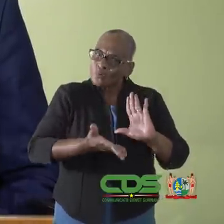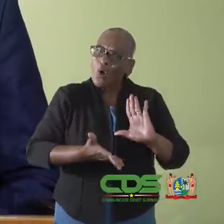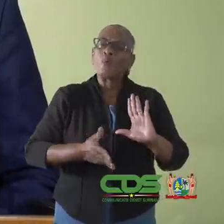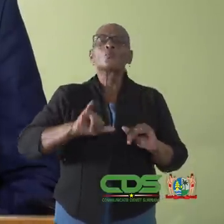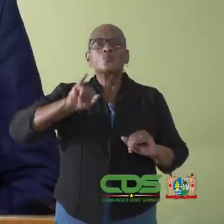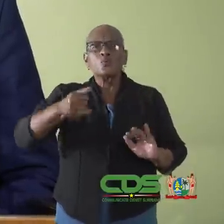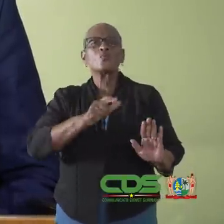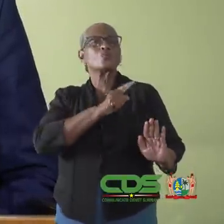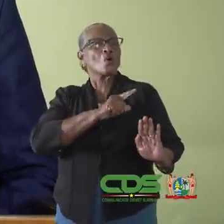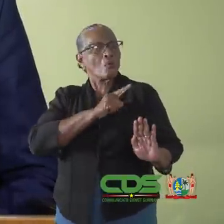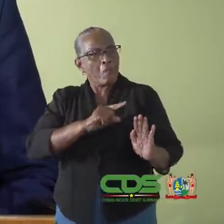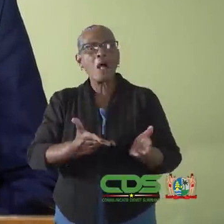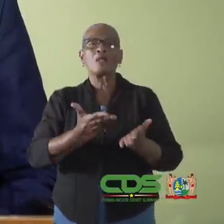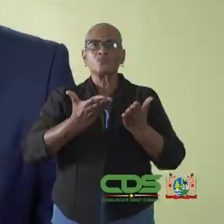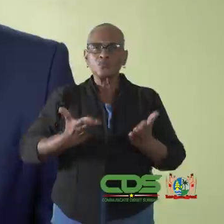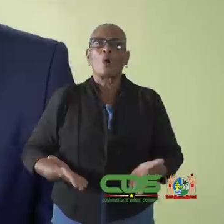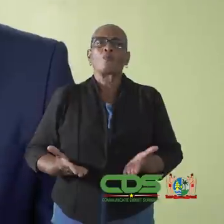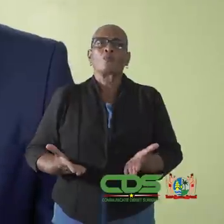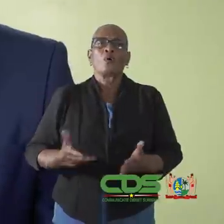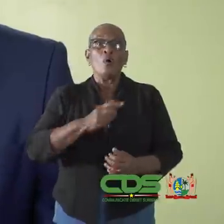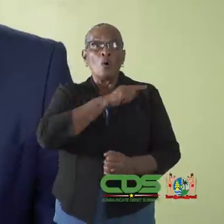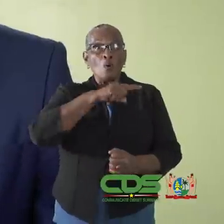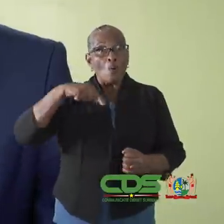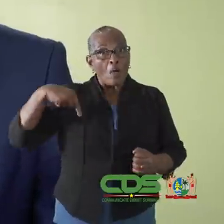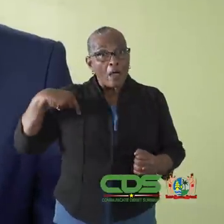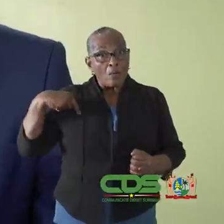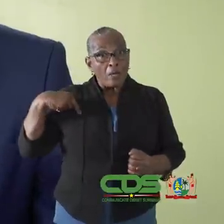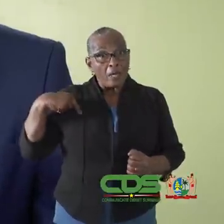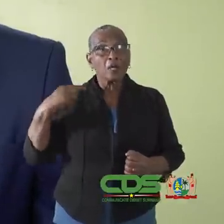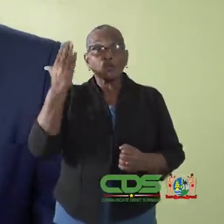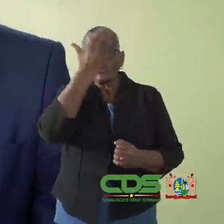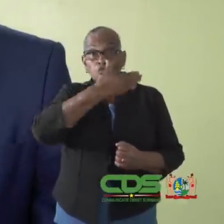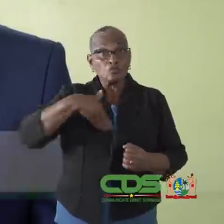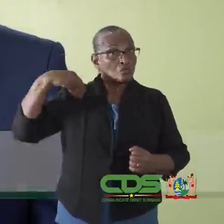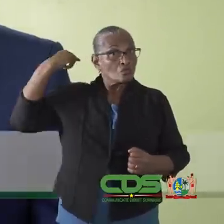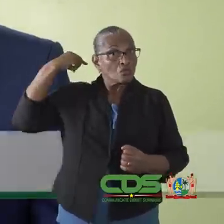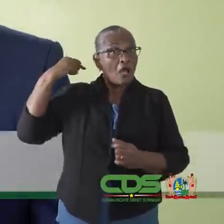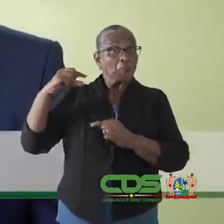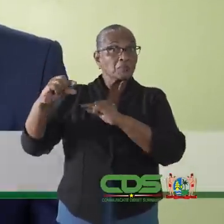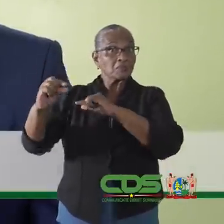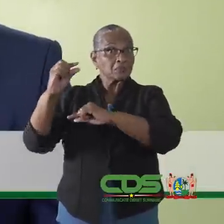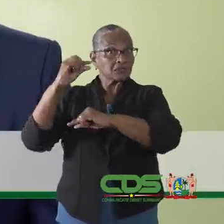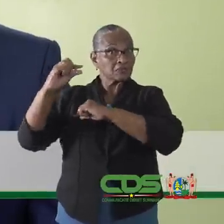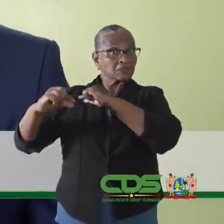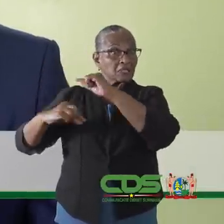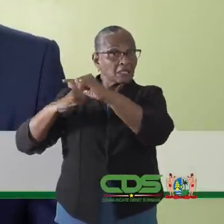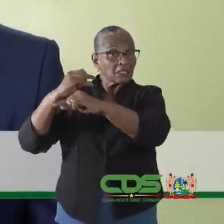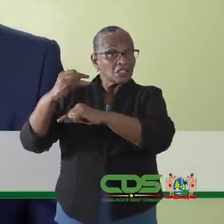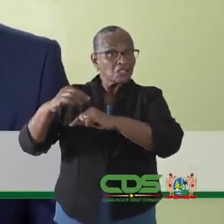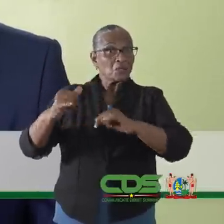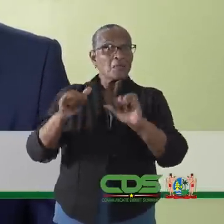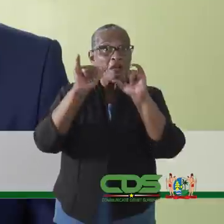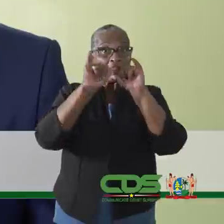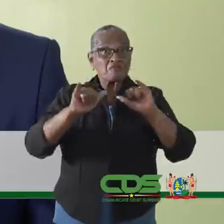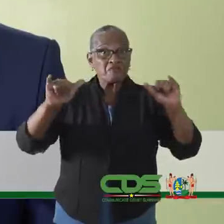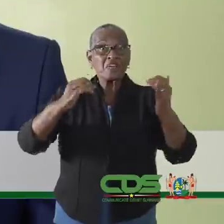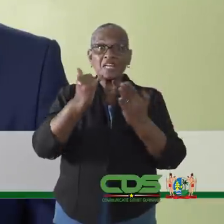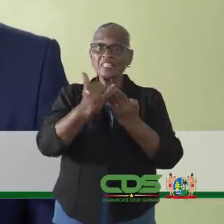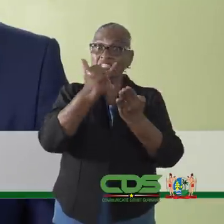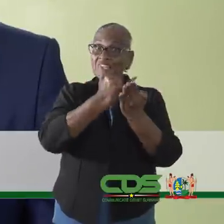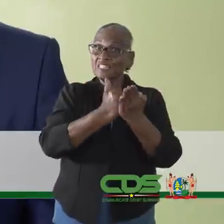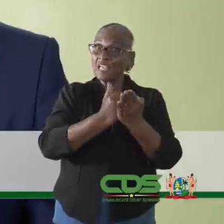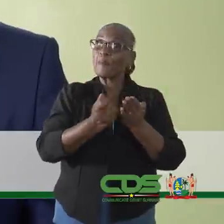Dit is het nieuwe normaal. Wij willen allemaal het jaar op de traditionele Surinaamse wijze afsluiten. De